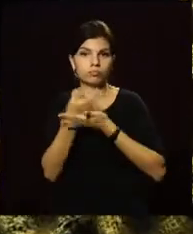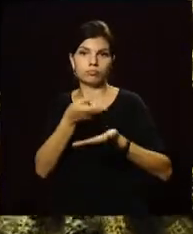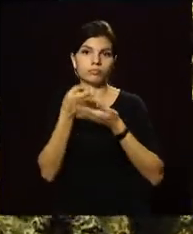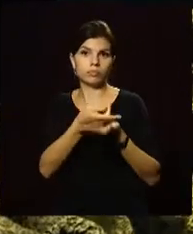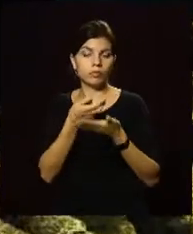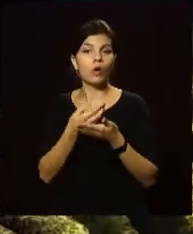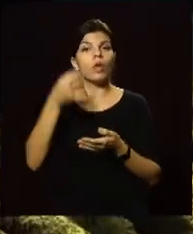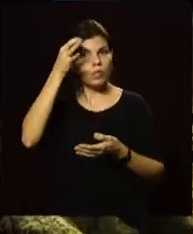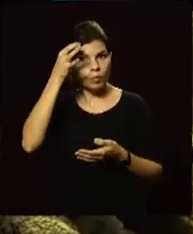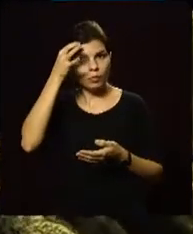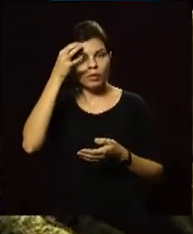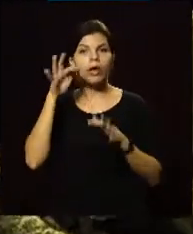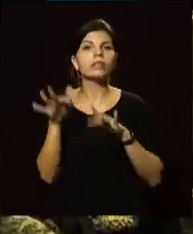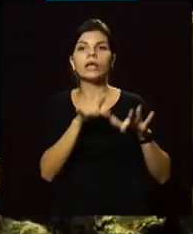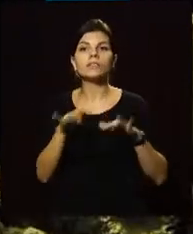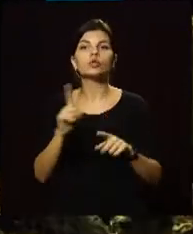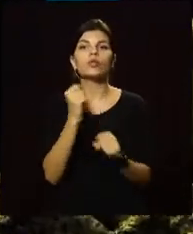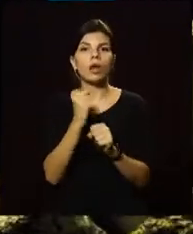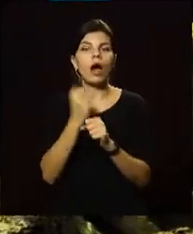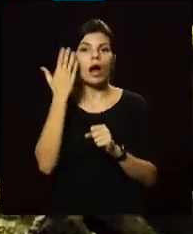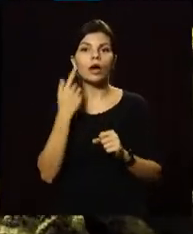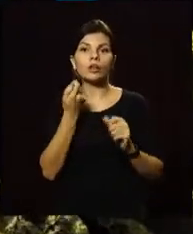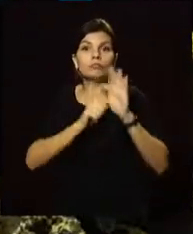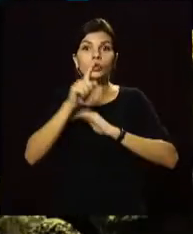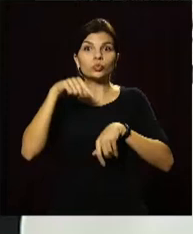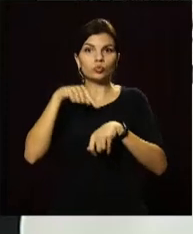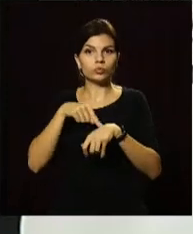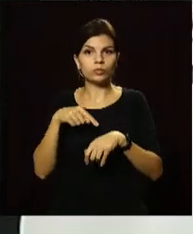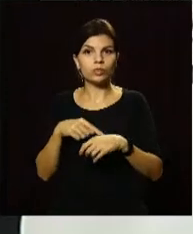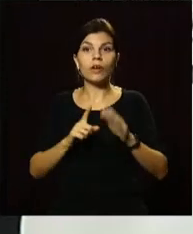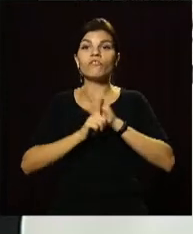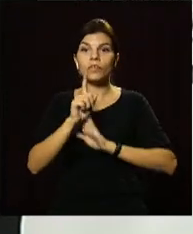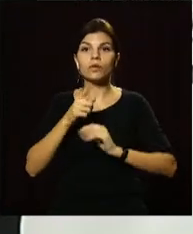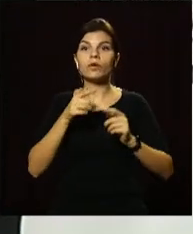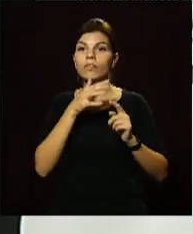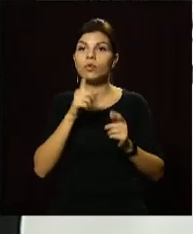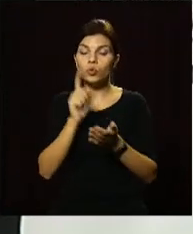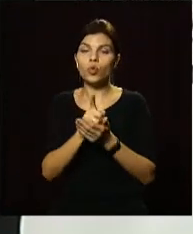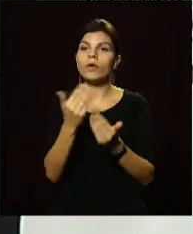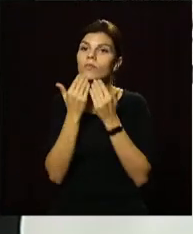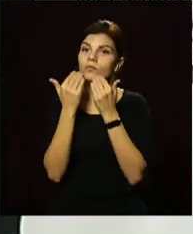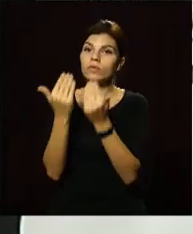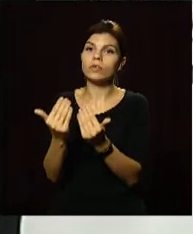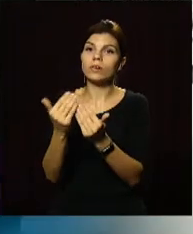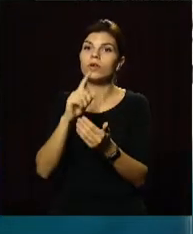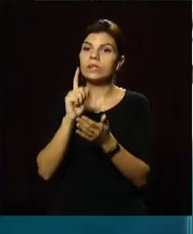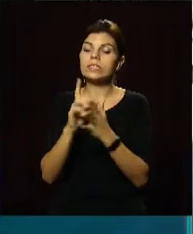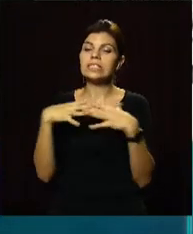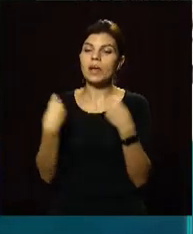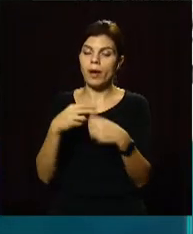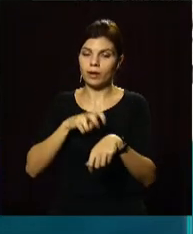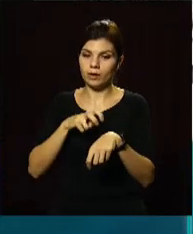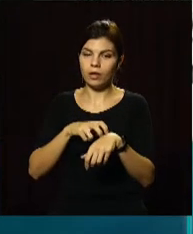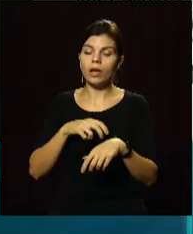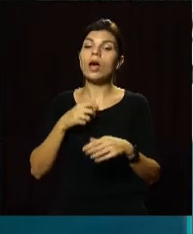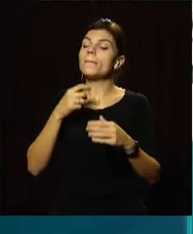Іще раз нагадав, алгоритм дій при перших симптомах недуги. Ви відразу повинні звернутися до сімейного лікаря.